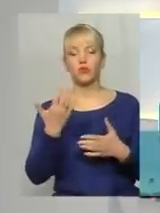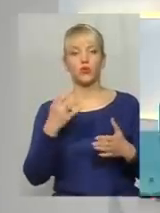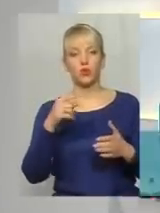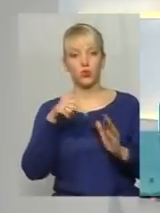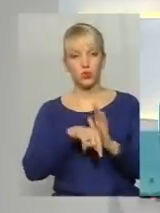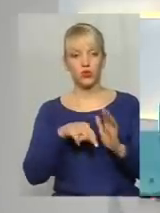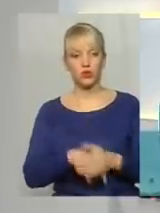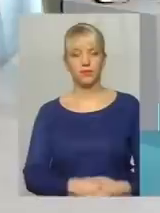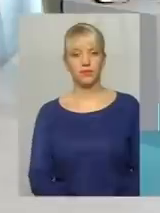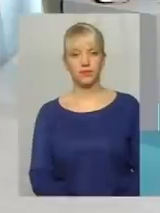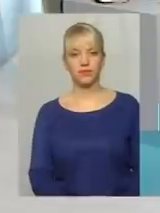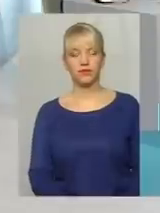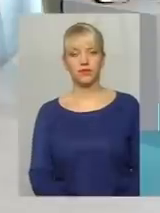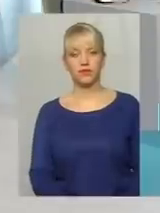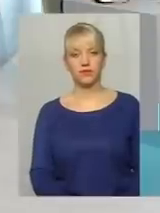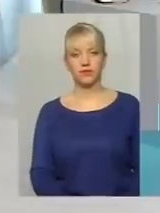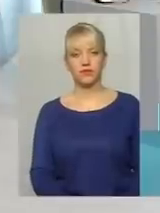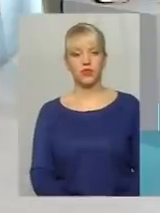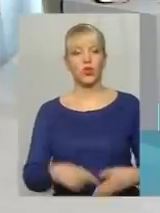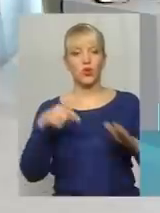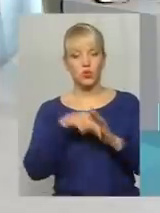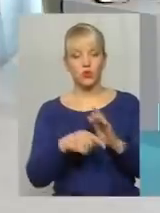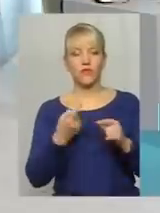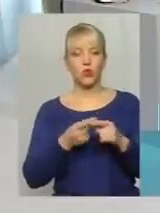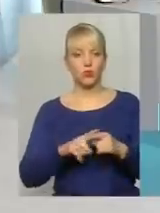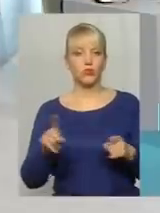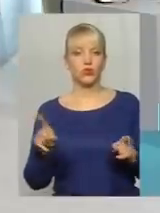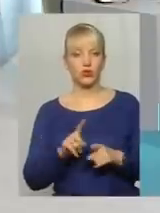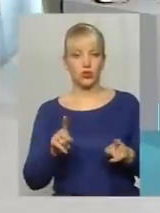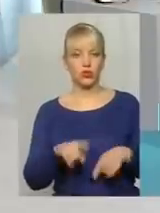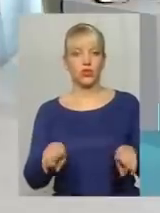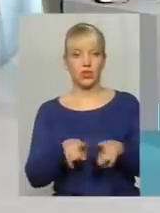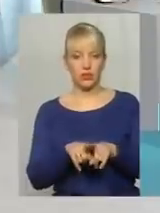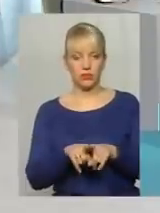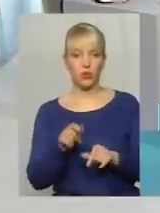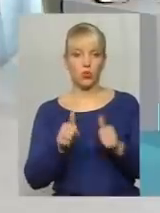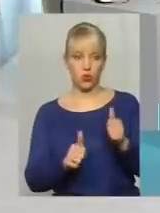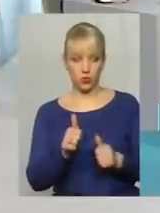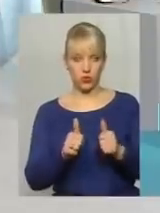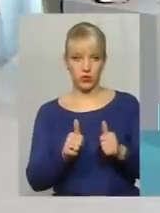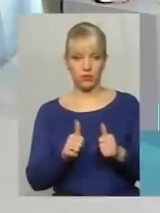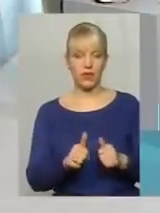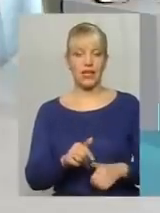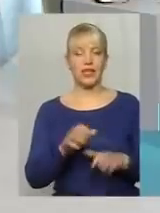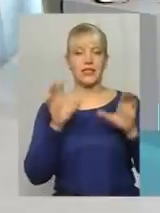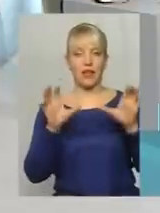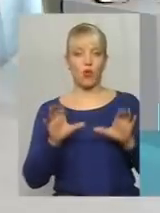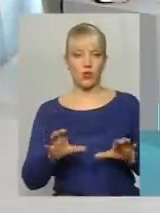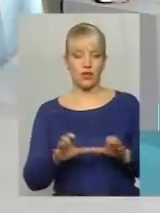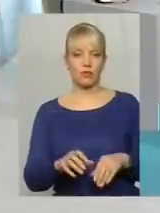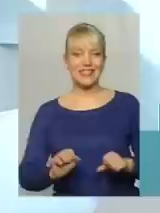Суть в тому, що таким конкурсом законодавець